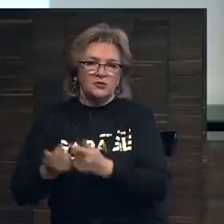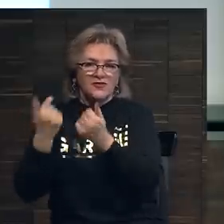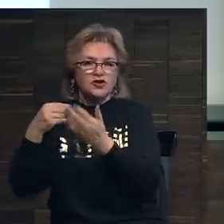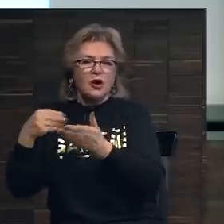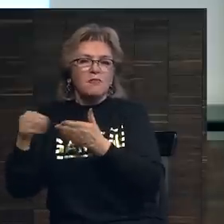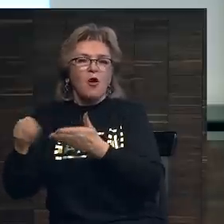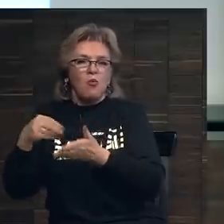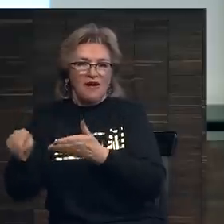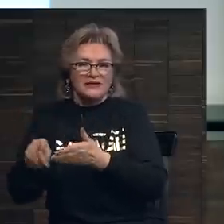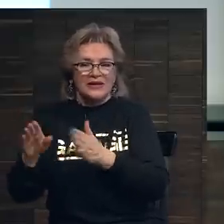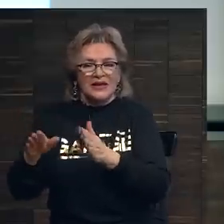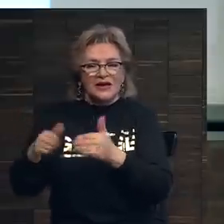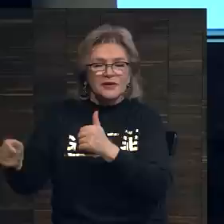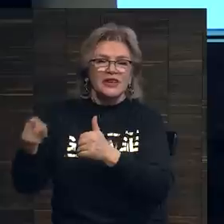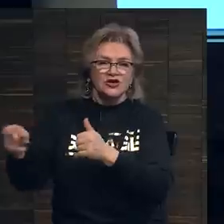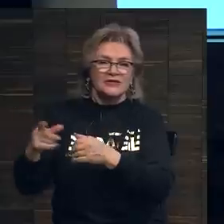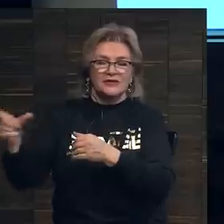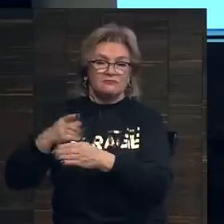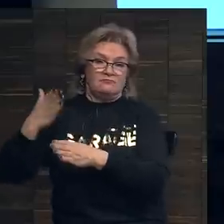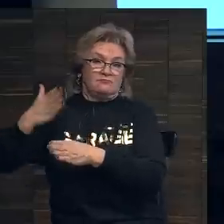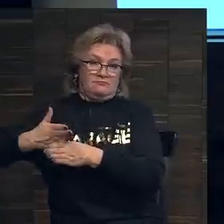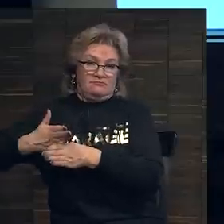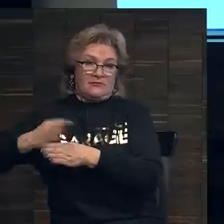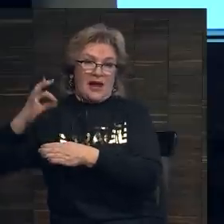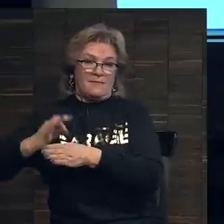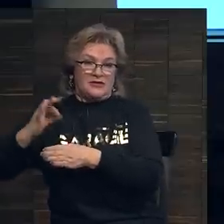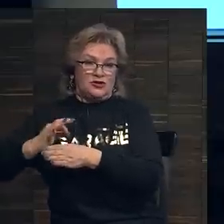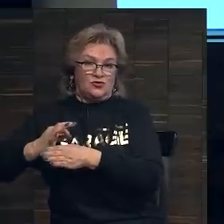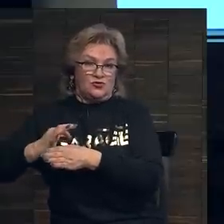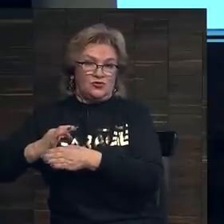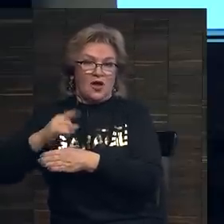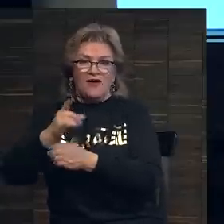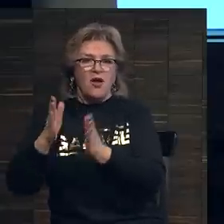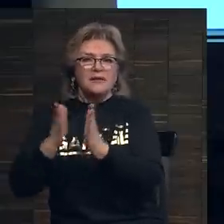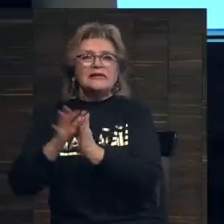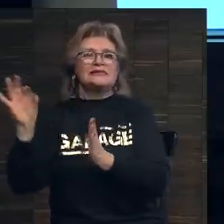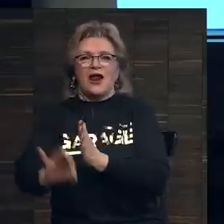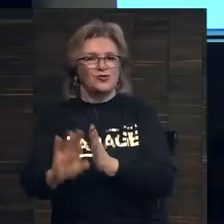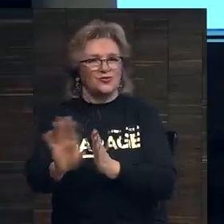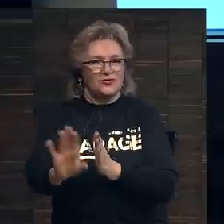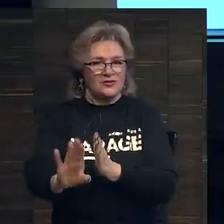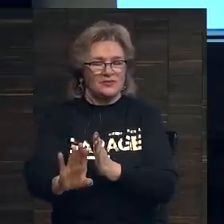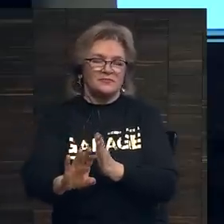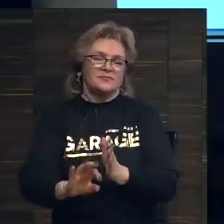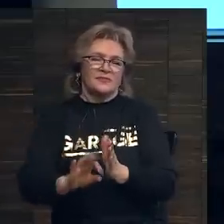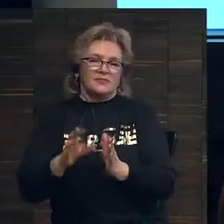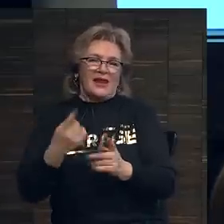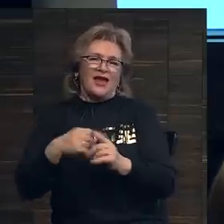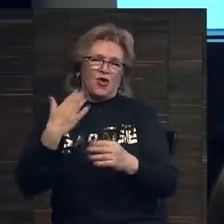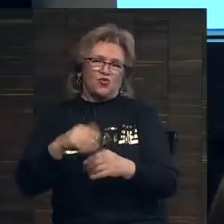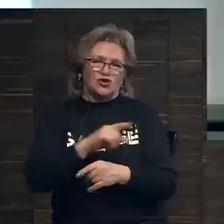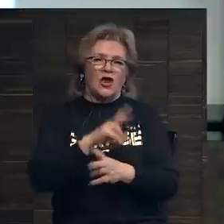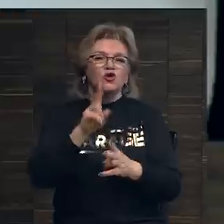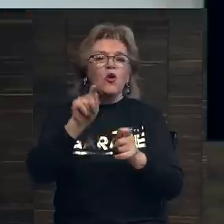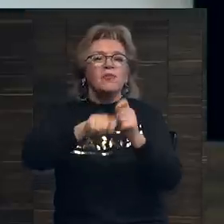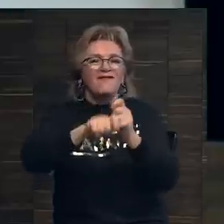покупателей, предложив разделить с ними эту комиссию. Опять же, не просите как покупателя этого сразу, это только проверенным клиентам